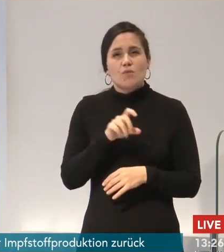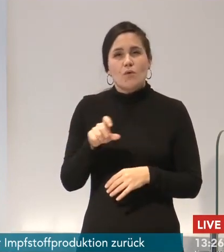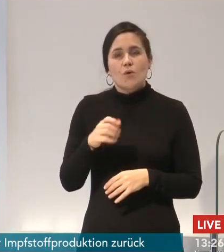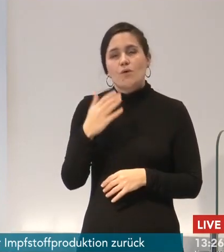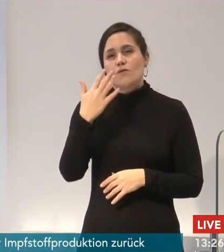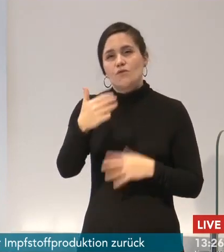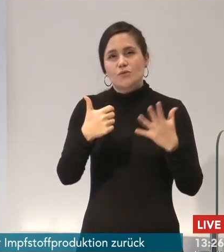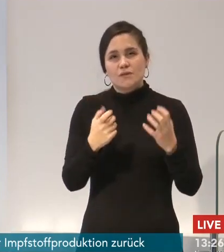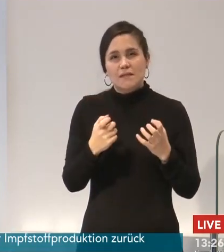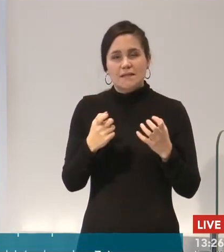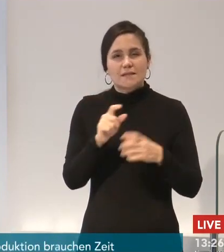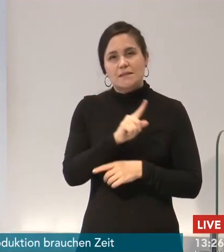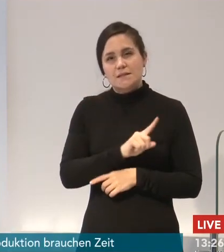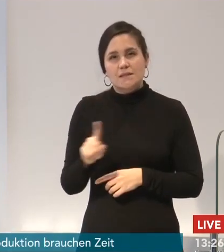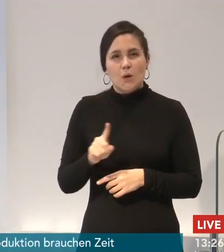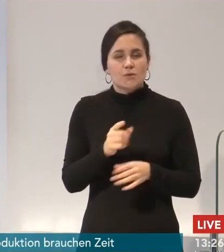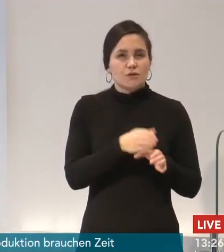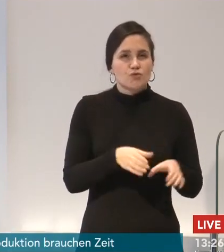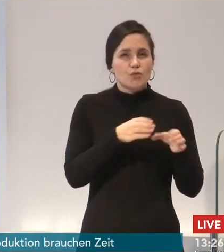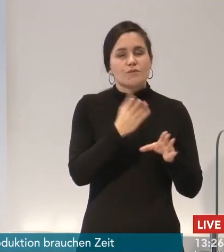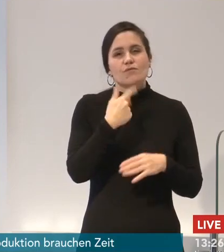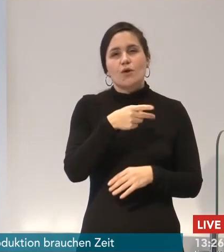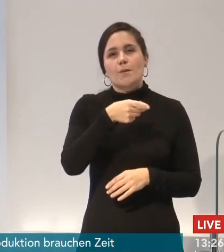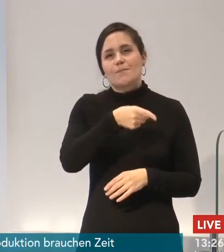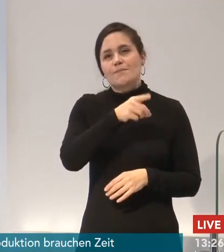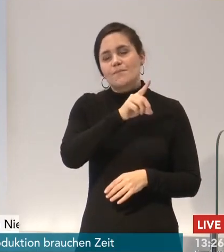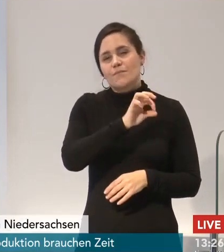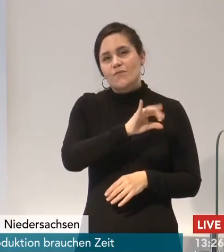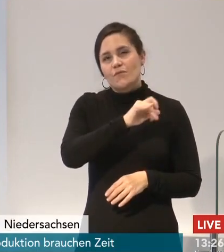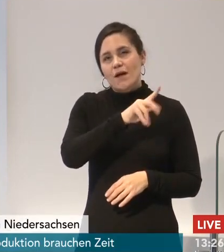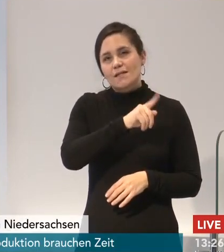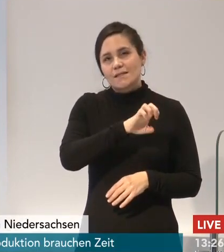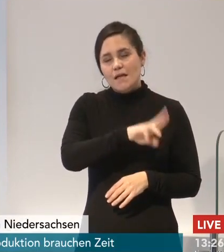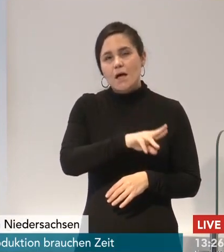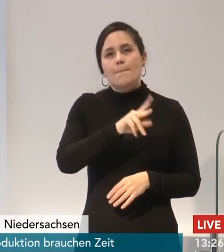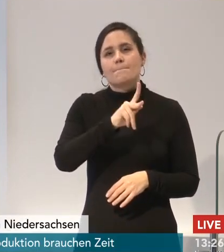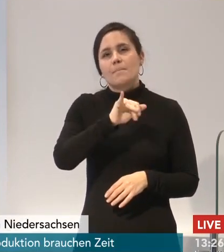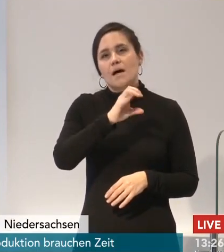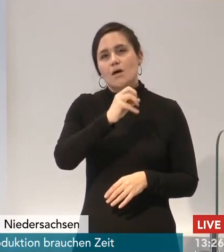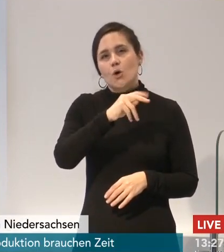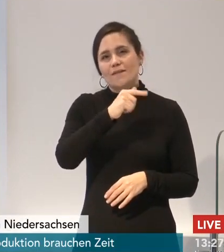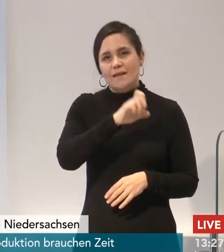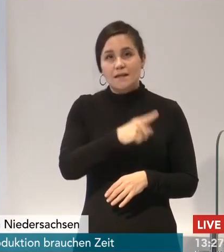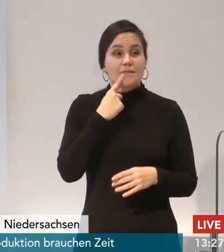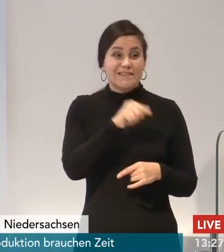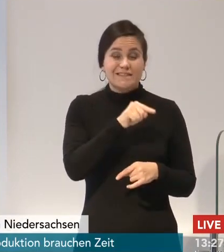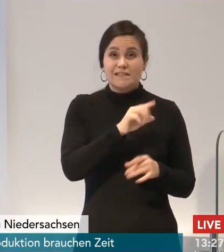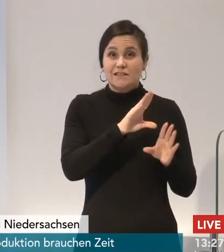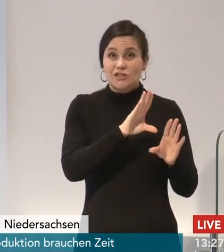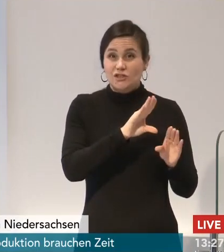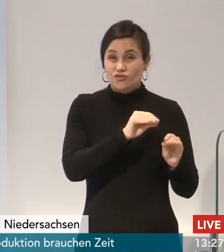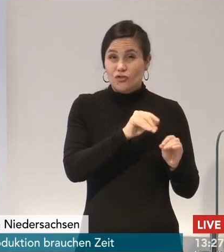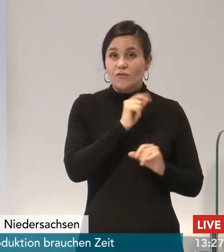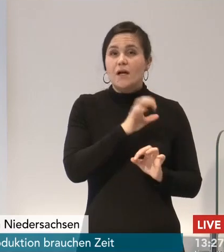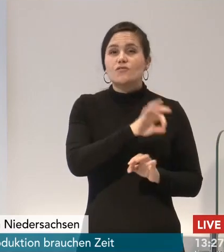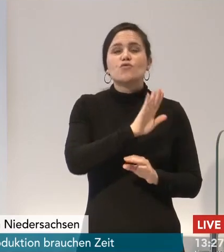zur Verfügung haben. Das ist ja der, der für über 80-Jährige auch genutzt werden kann und auch Moderna, auf die wir Hoffnung hatten.